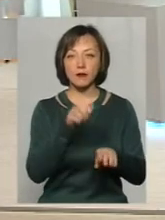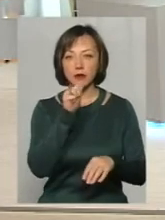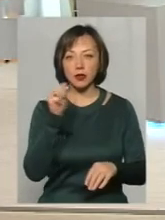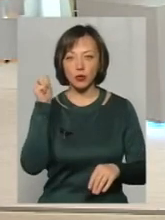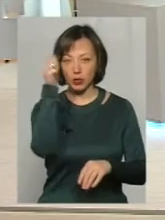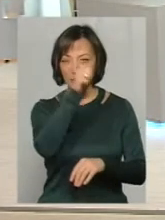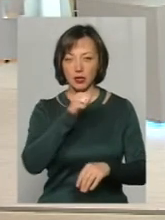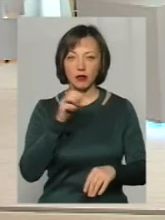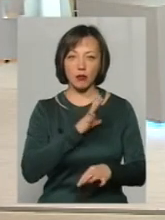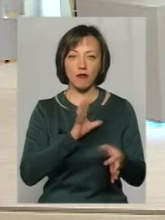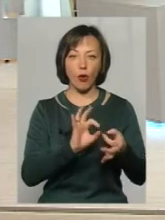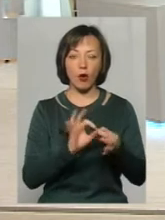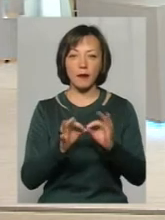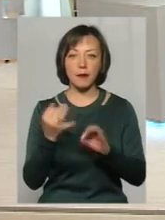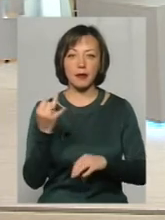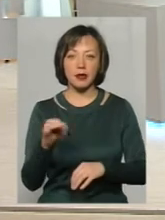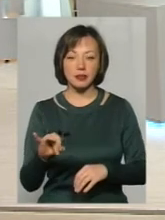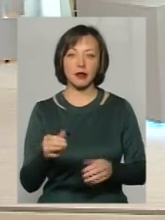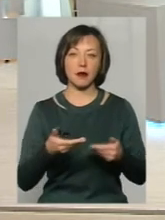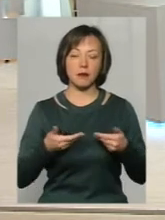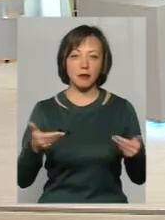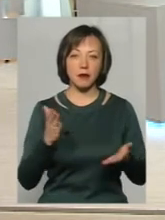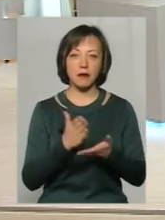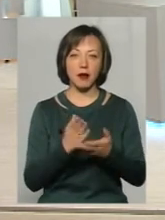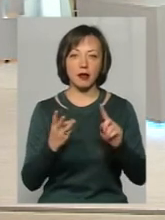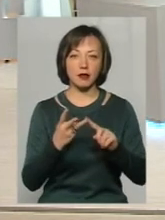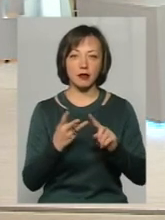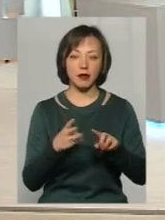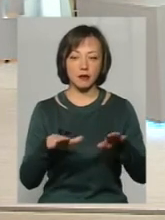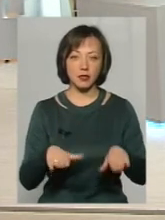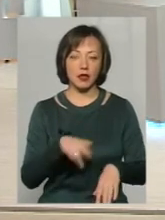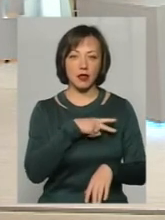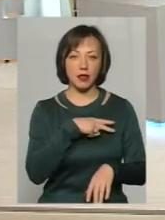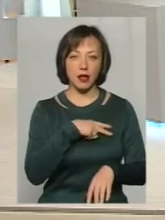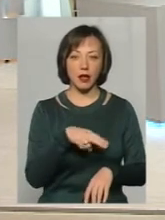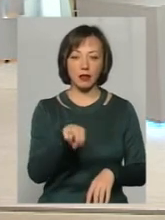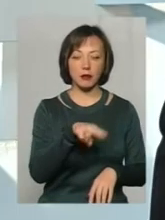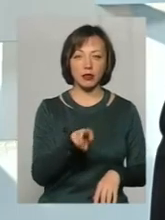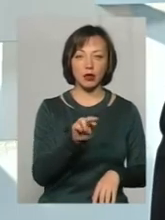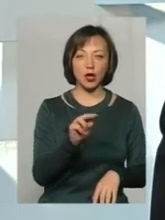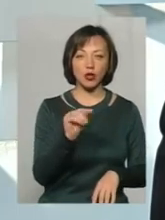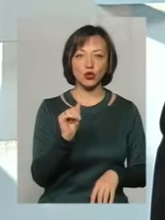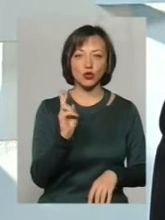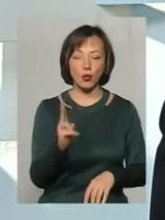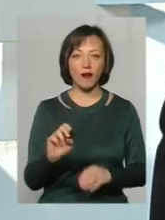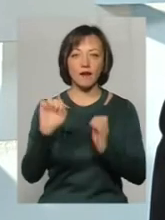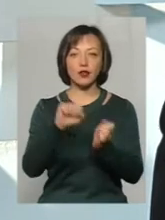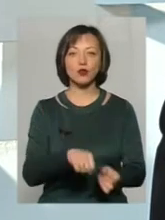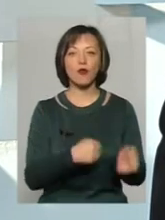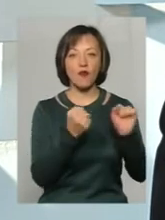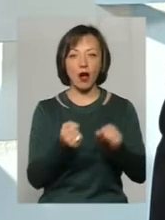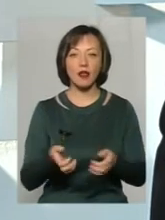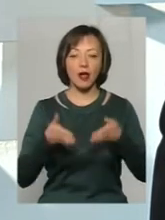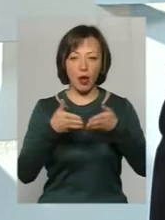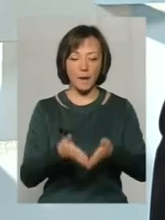рік Олімпійський. Ми мали бронзову нагороду Дмитра Янчука, висловування на